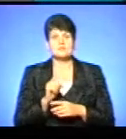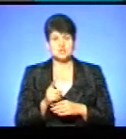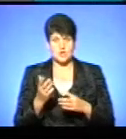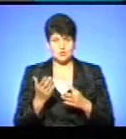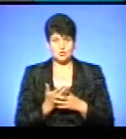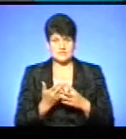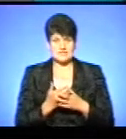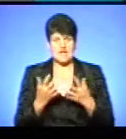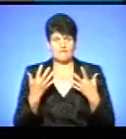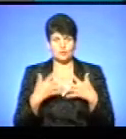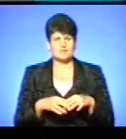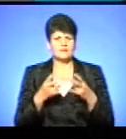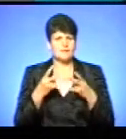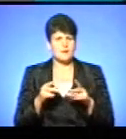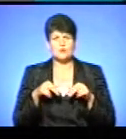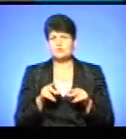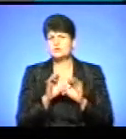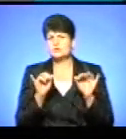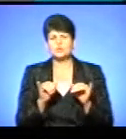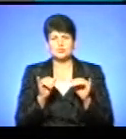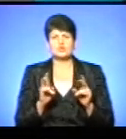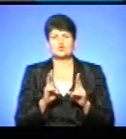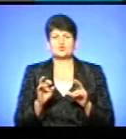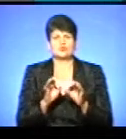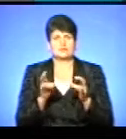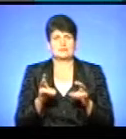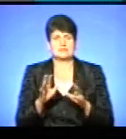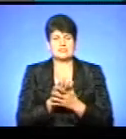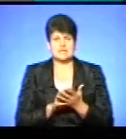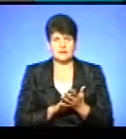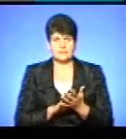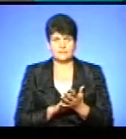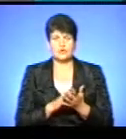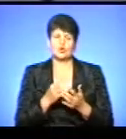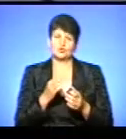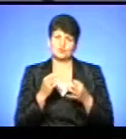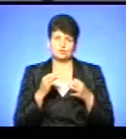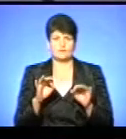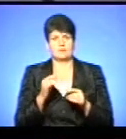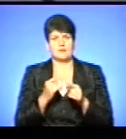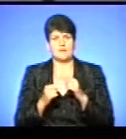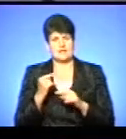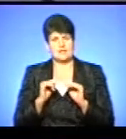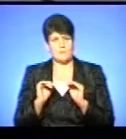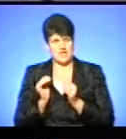автоматично? Тобто, нікуди не треба ходити, нічого не треба, ніяких заявок не треба писати? Якщо дозволити, ми ще вернемося за обмеження.